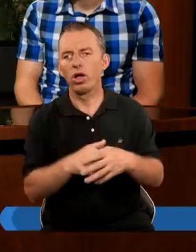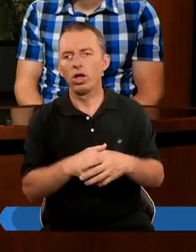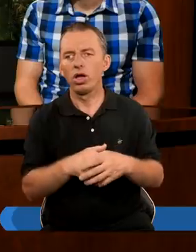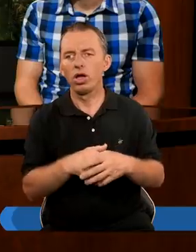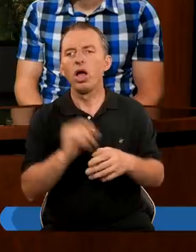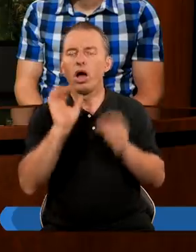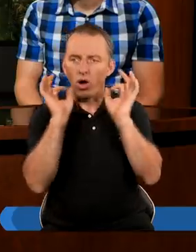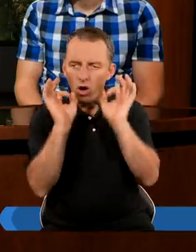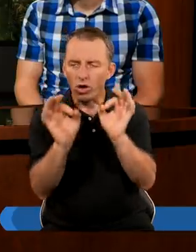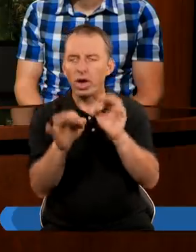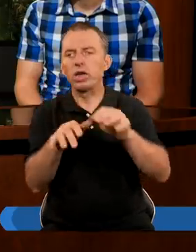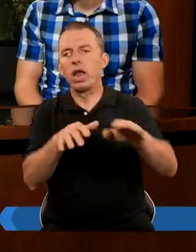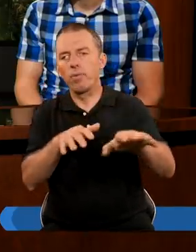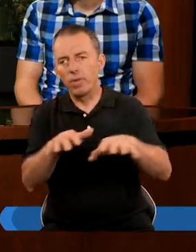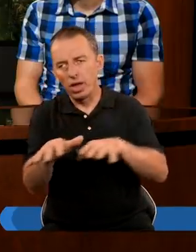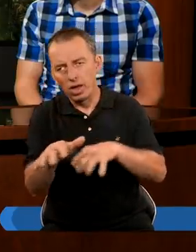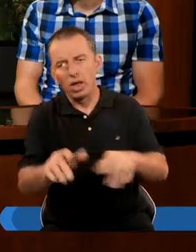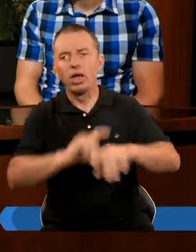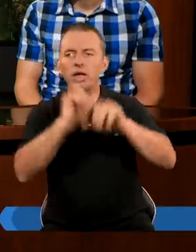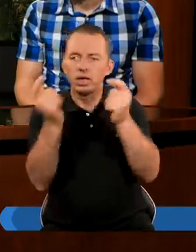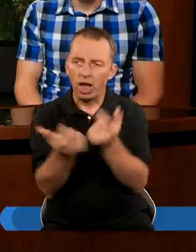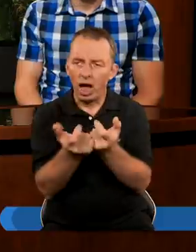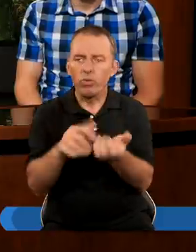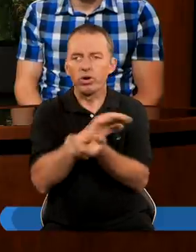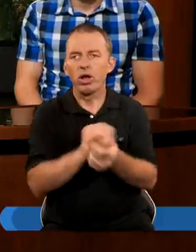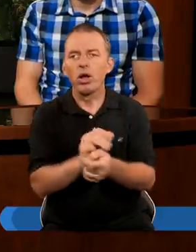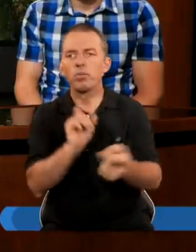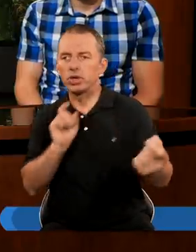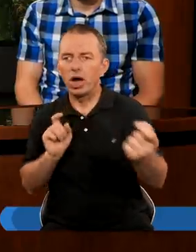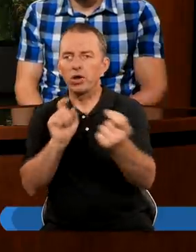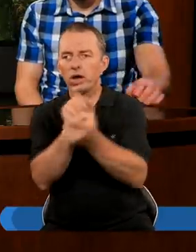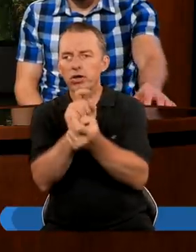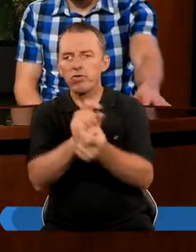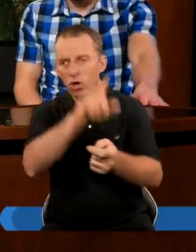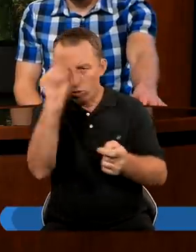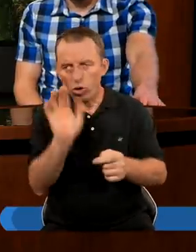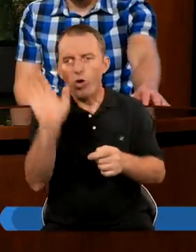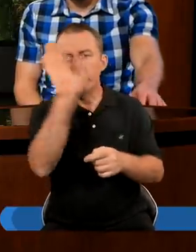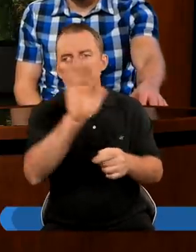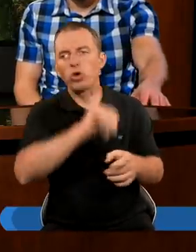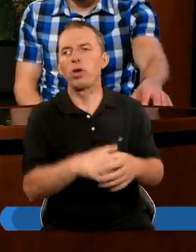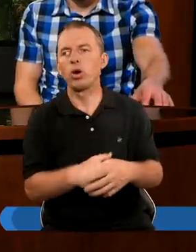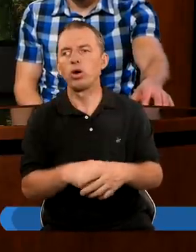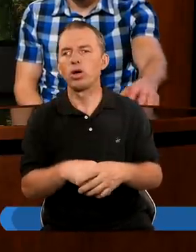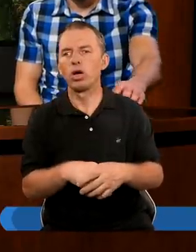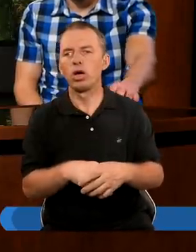Czyli konkretne miejsce I cały świat Nagle przeciwko Ludowi Bożemu